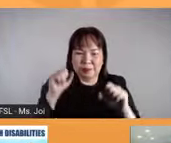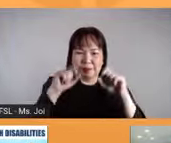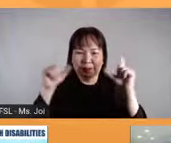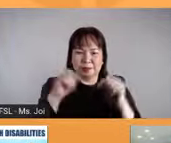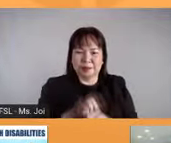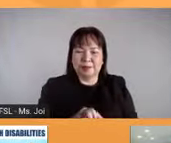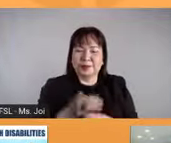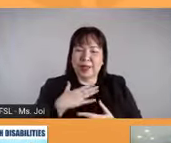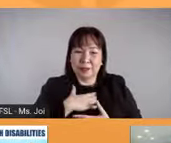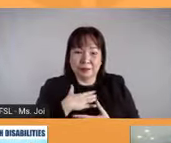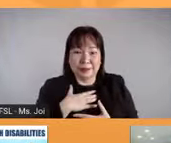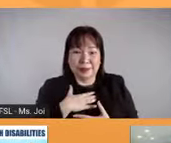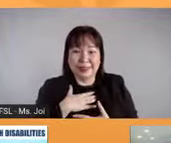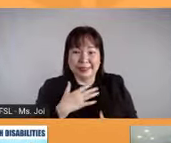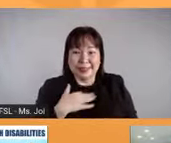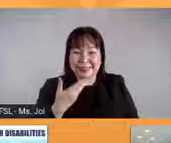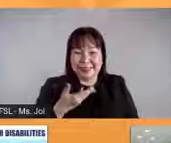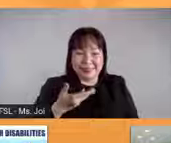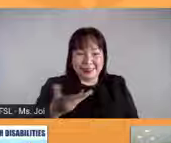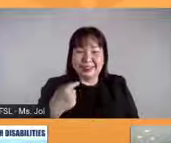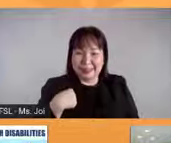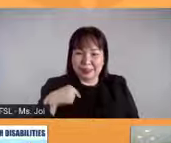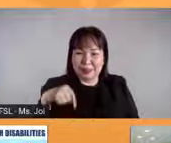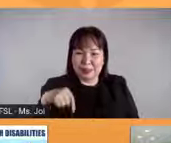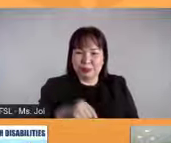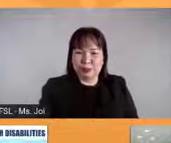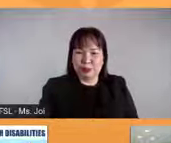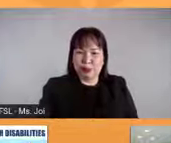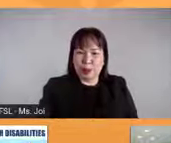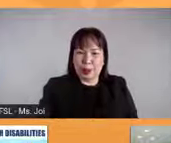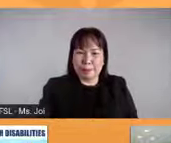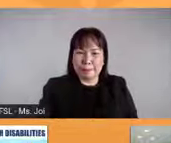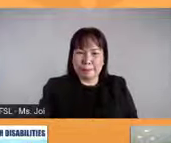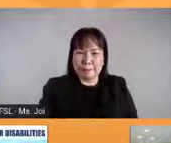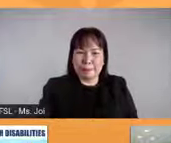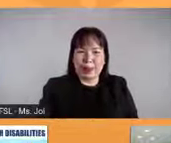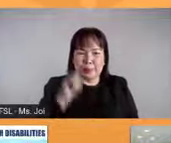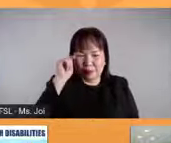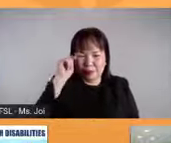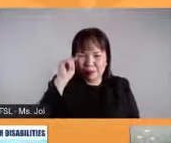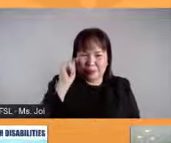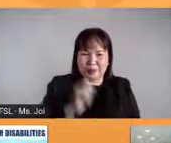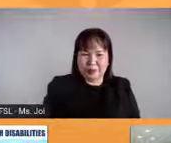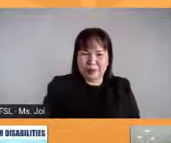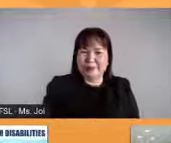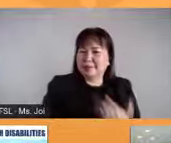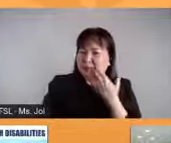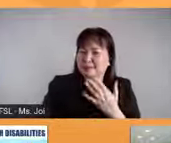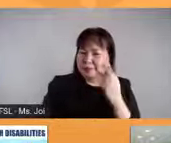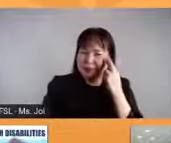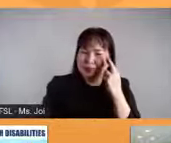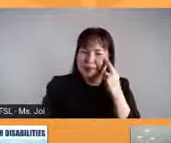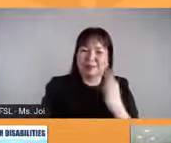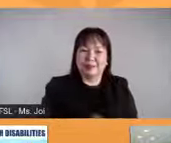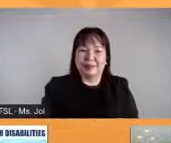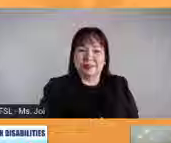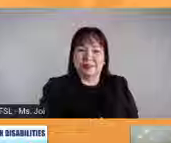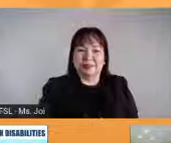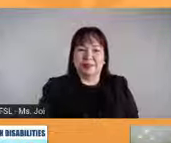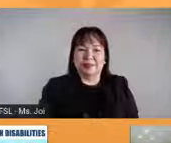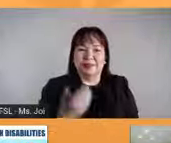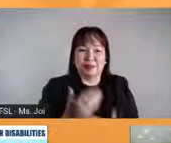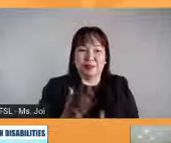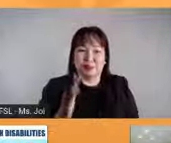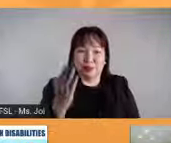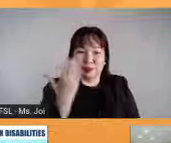Tinagagalak ko na ako ay naimbitahan dito, Ma'am Tonette. Maraming salamat po, Sir Ranil. Good morning